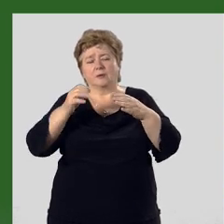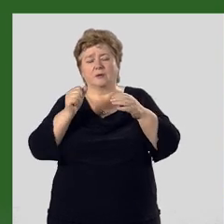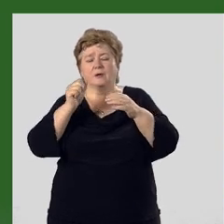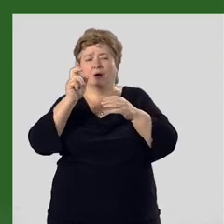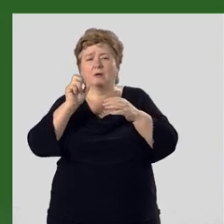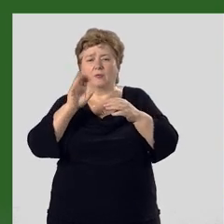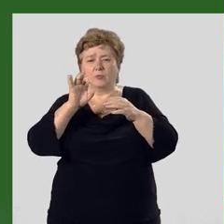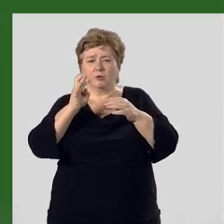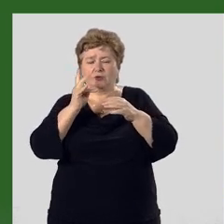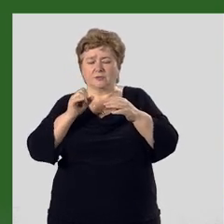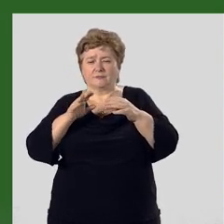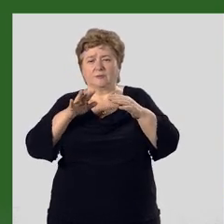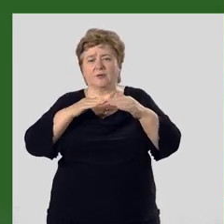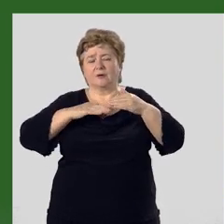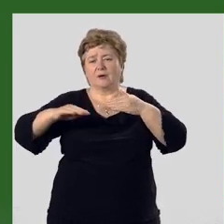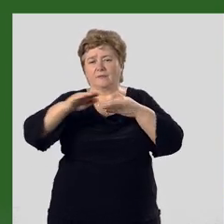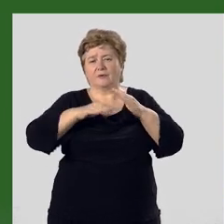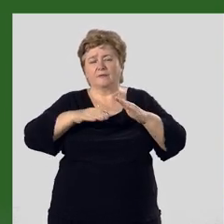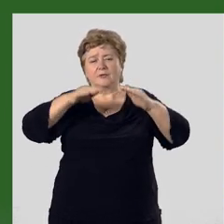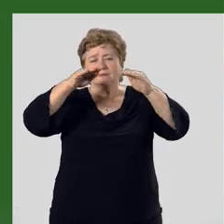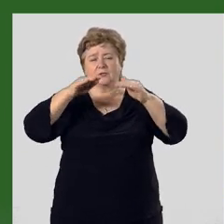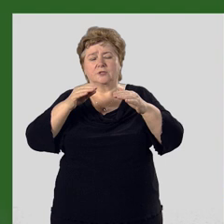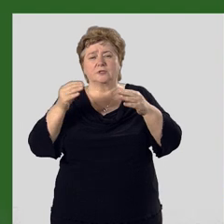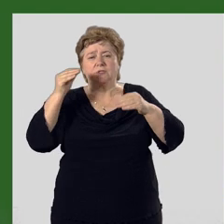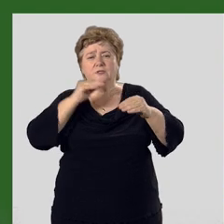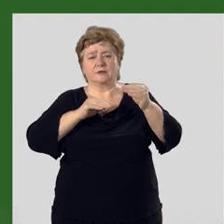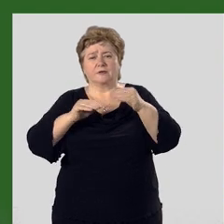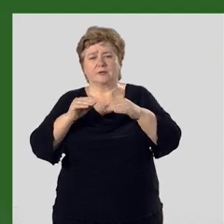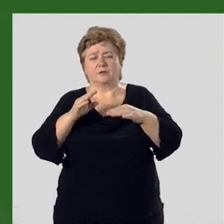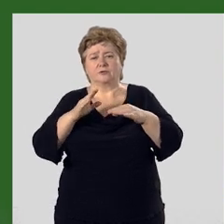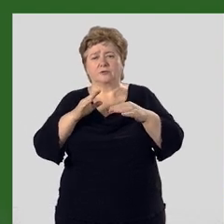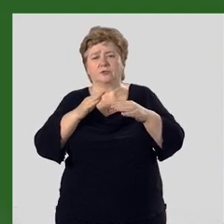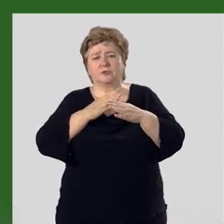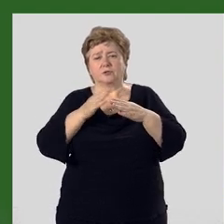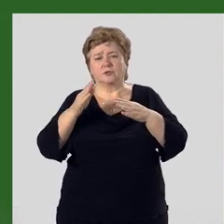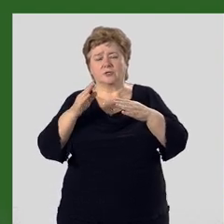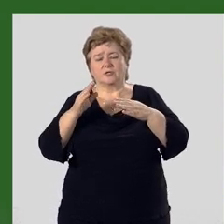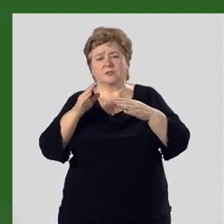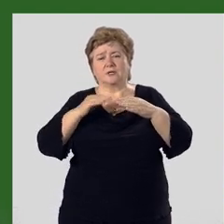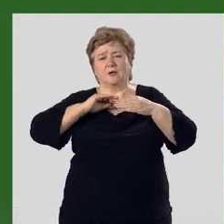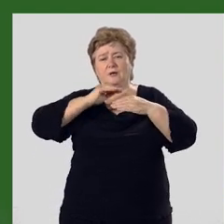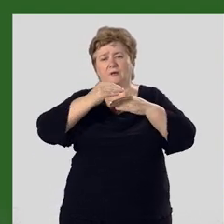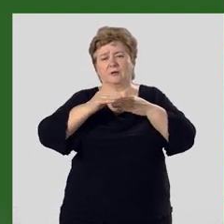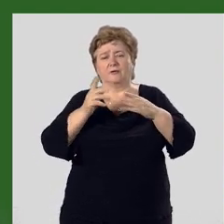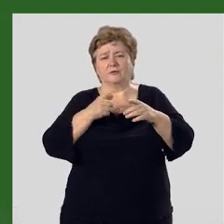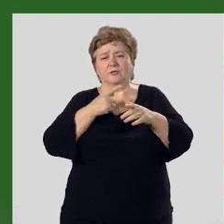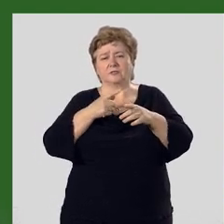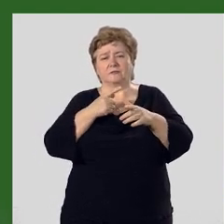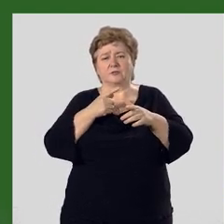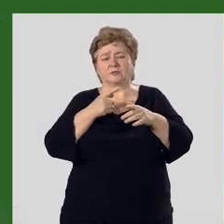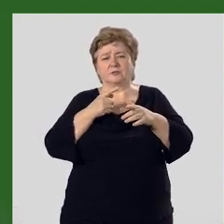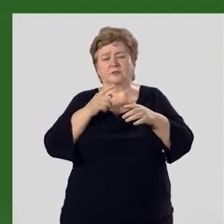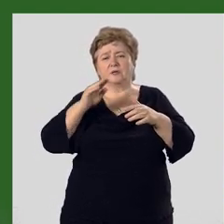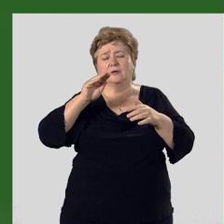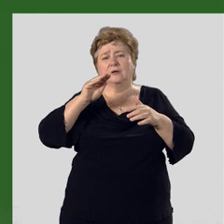аккумулятивными равнинами. Возвышенности, составляющие основную часть формы рельефа, называются